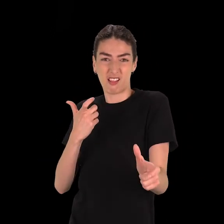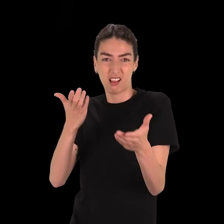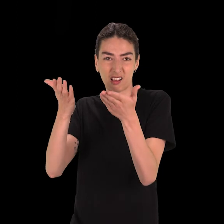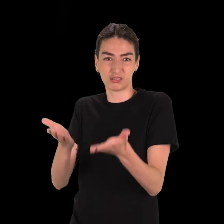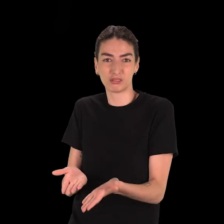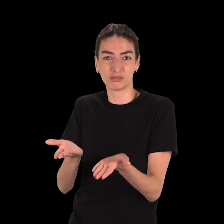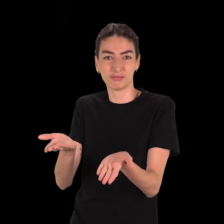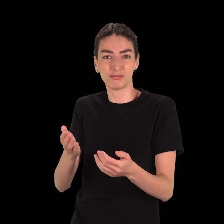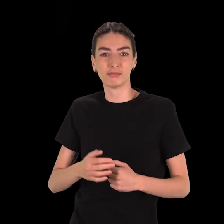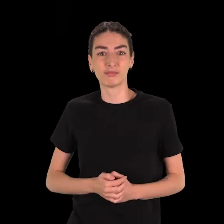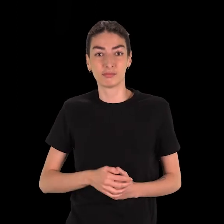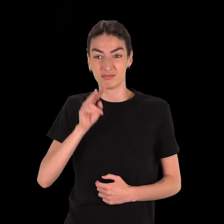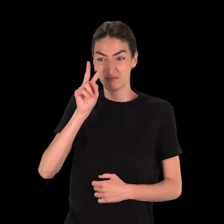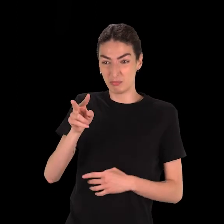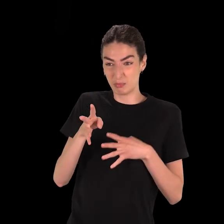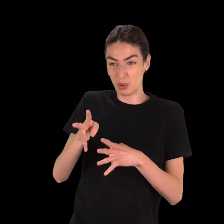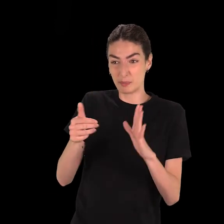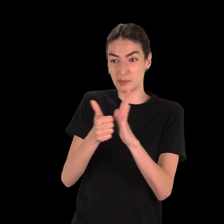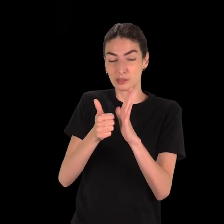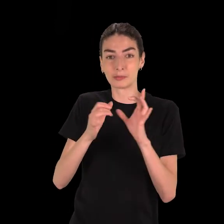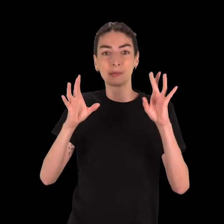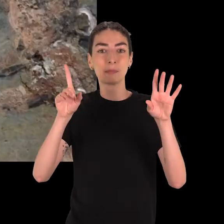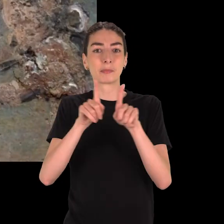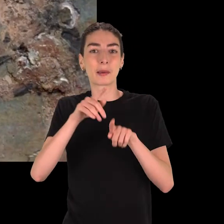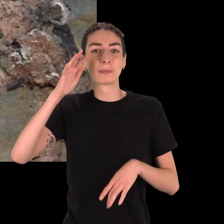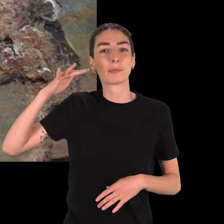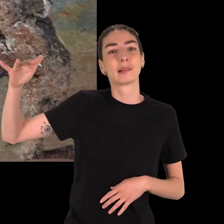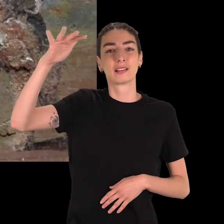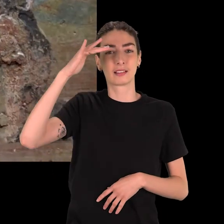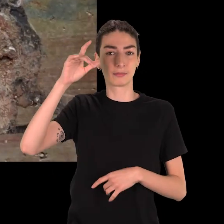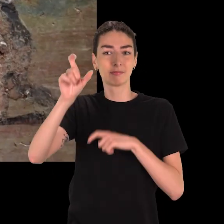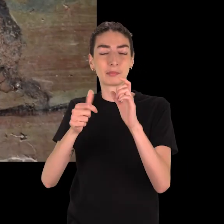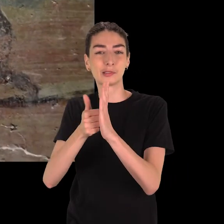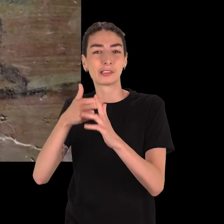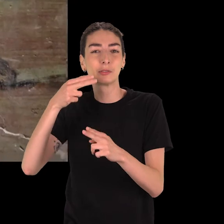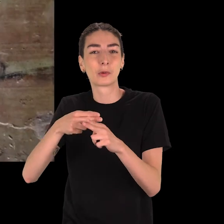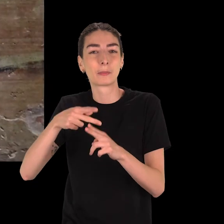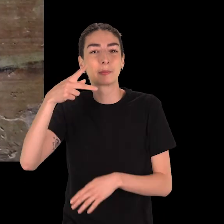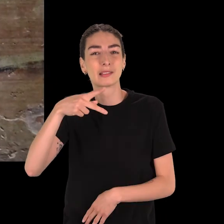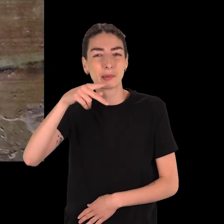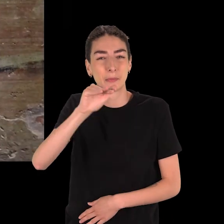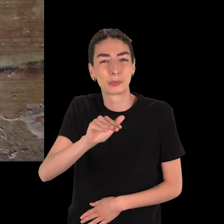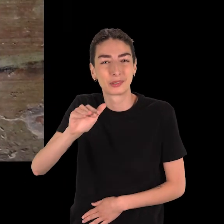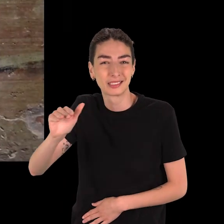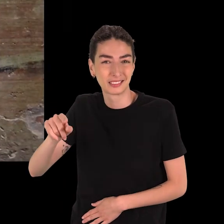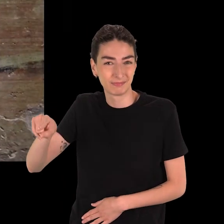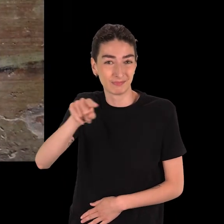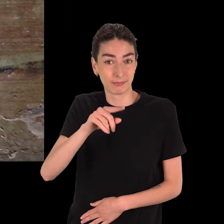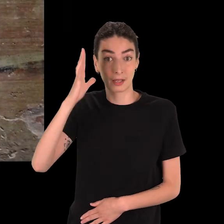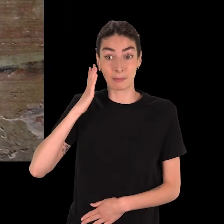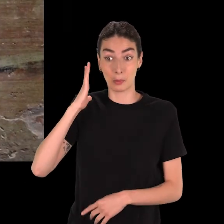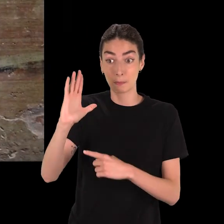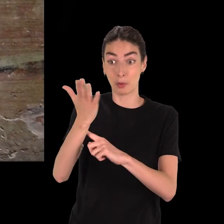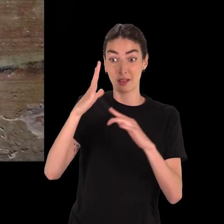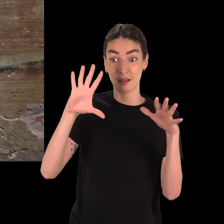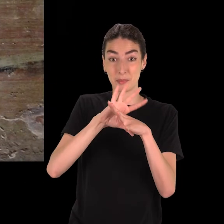décalage avec ce que doit être un citoyen. Il était considéré comme risible, tout comme ces personnages de petite taille, appelés pygmées dans les récits mythologiques.